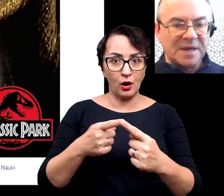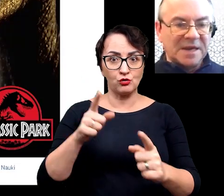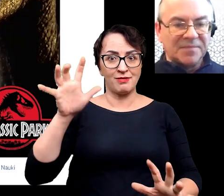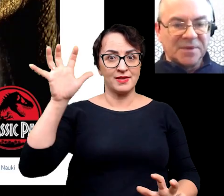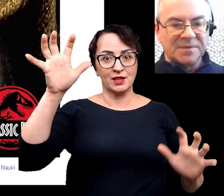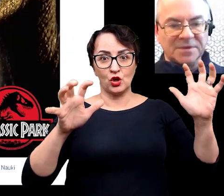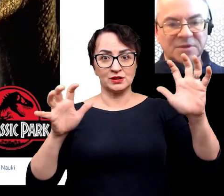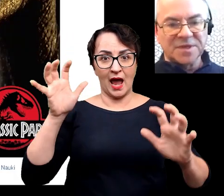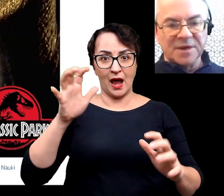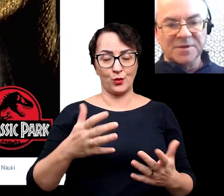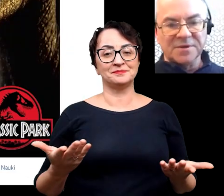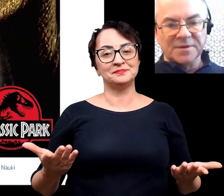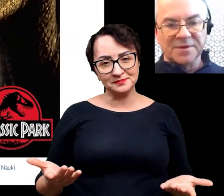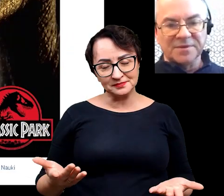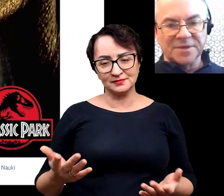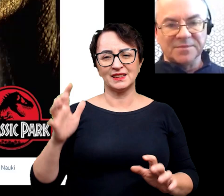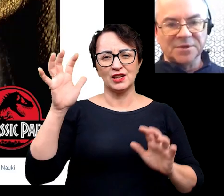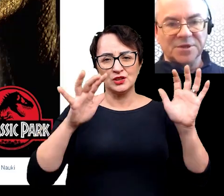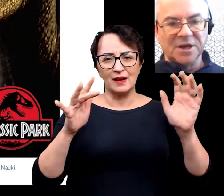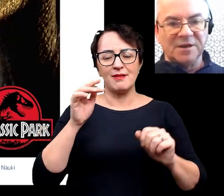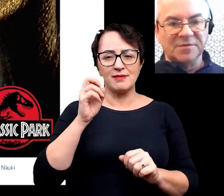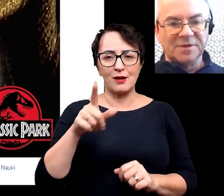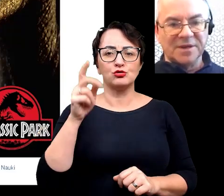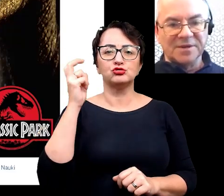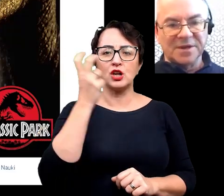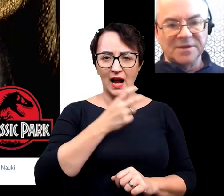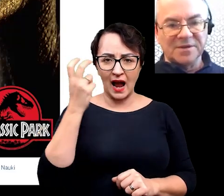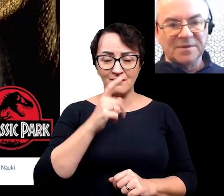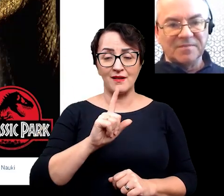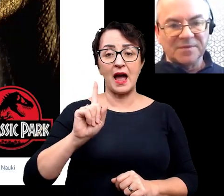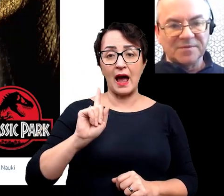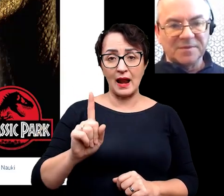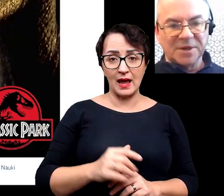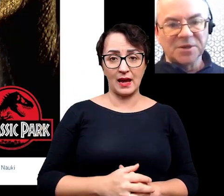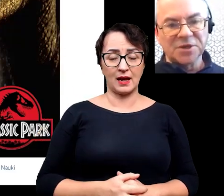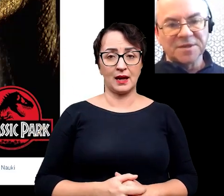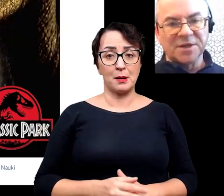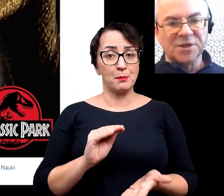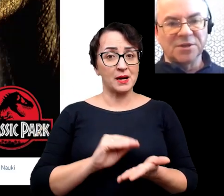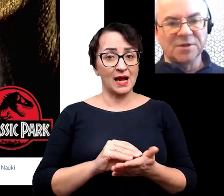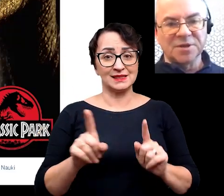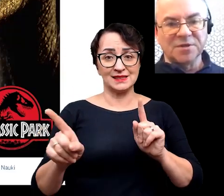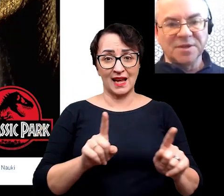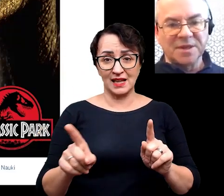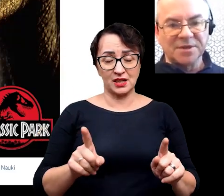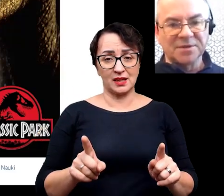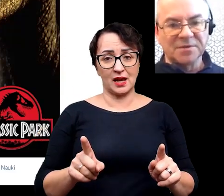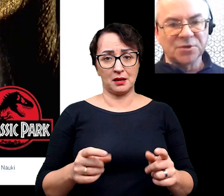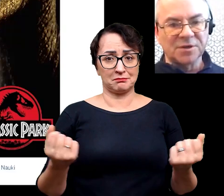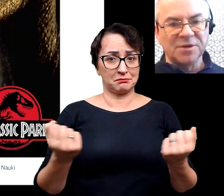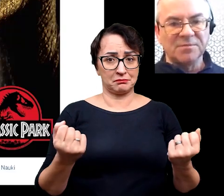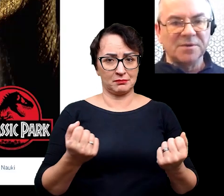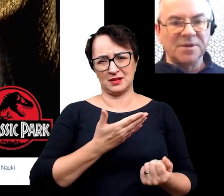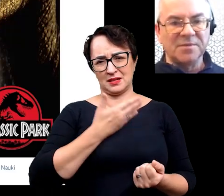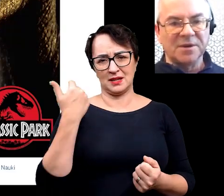dinozaurami. No dinozaury, no są dosyć ciekawe, no ale tak praktycznego znaczenia to może one za